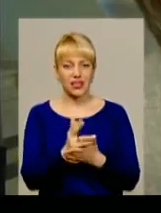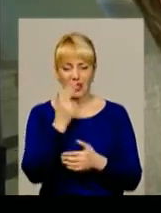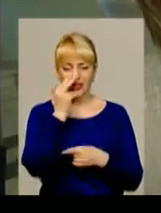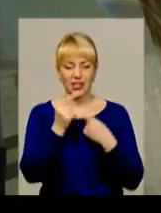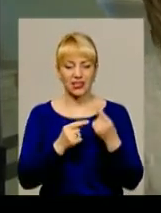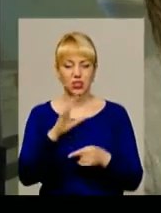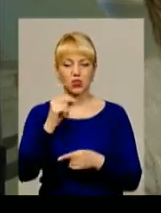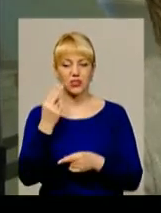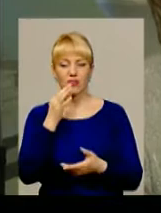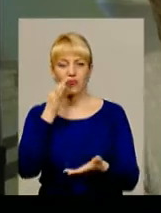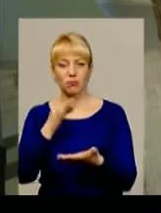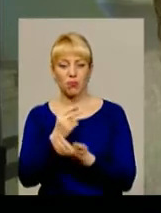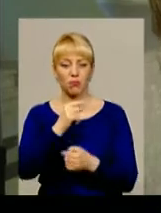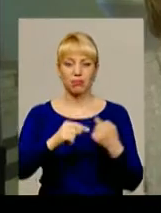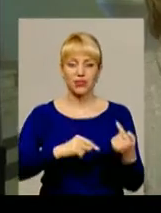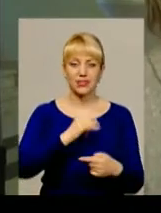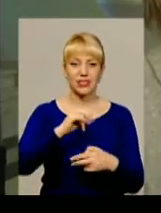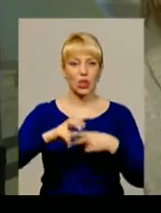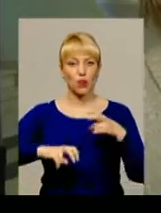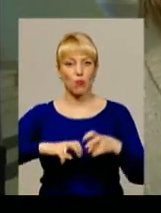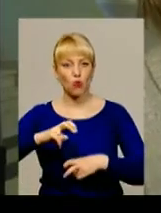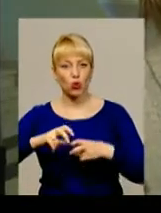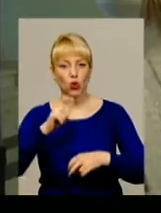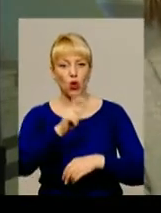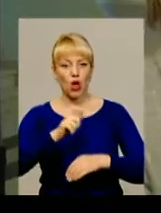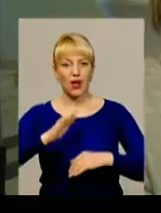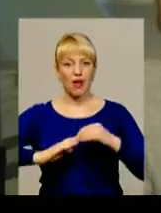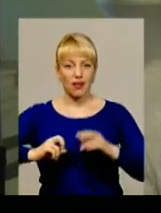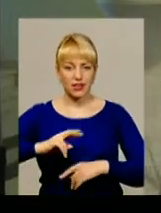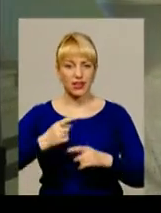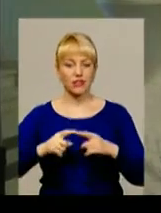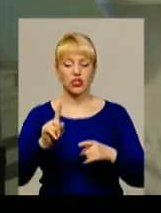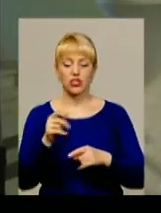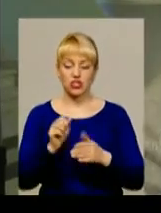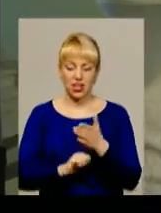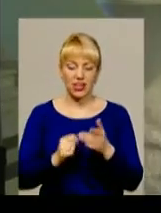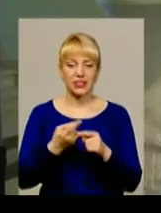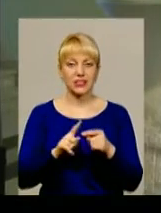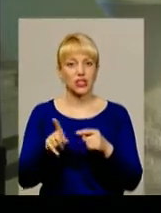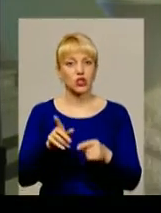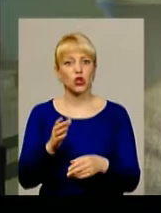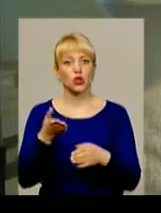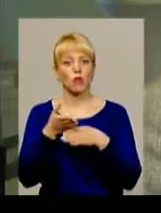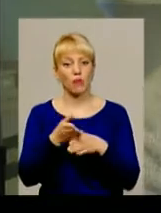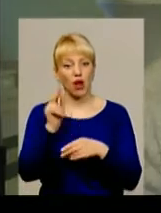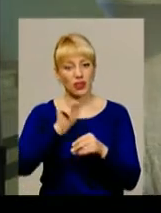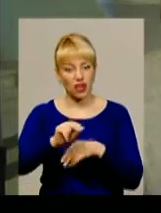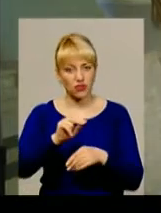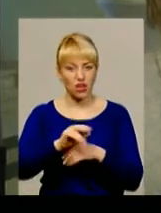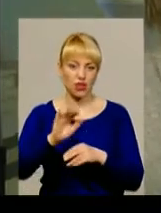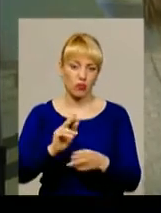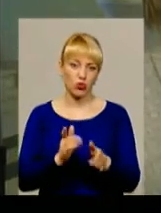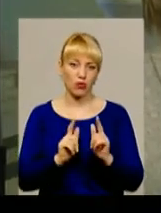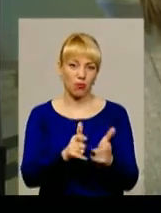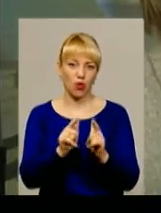відповідальності бізнесу і пошуку кадрів через те, що вони допомагають їх навчати, а потім вони приходять туди на виробництво. Я дуже